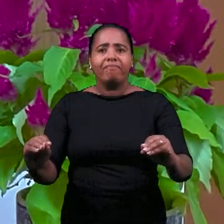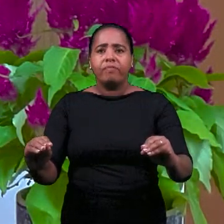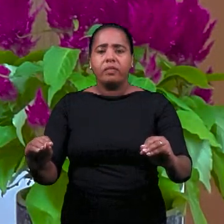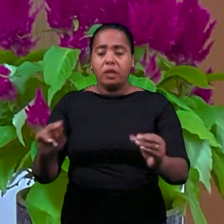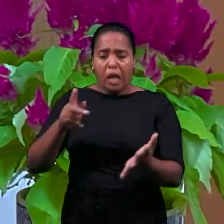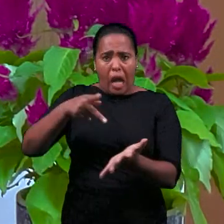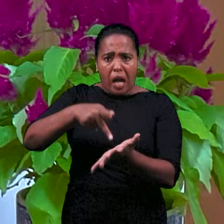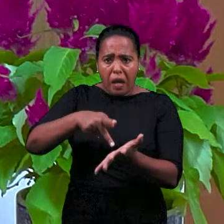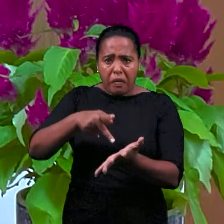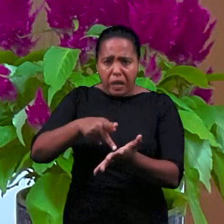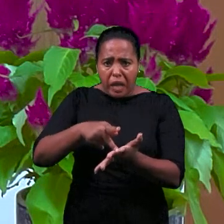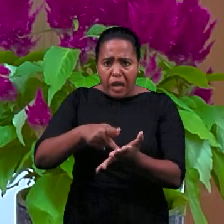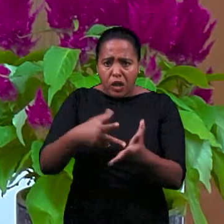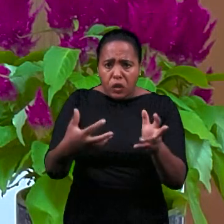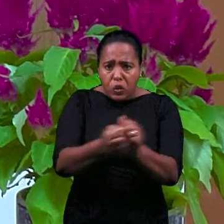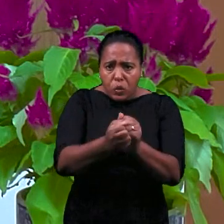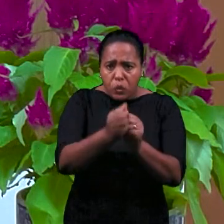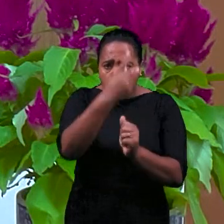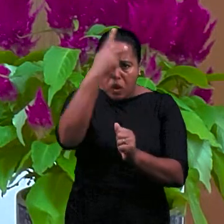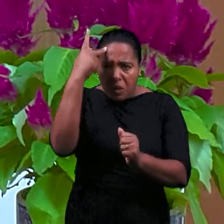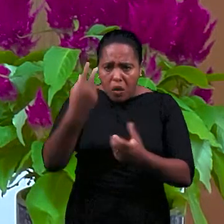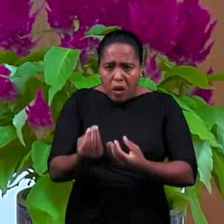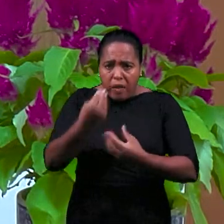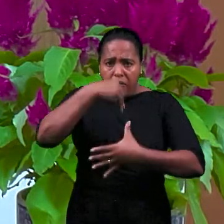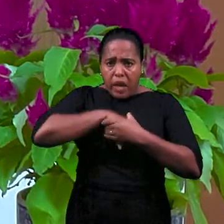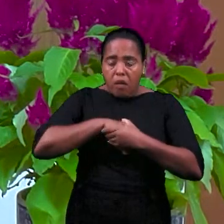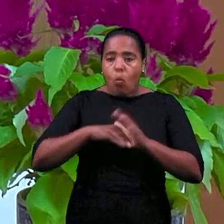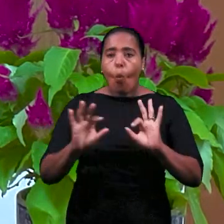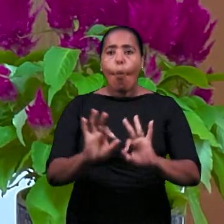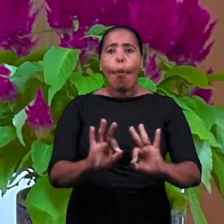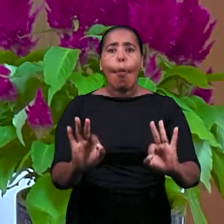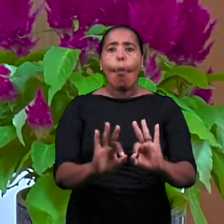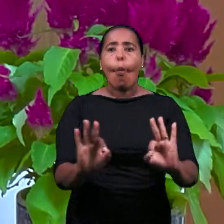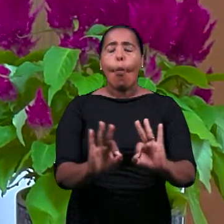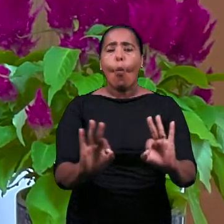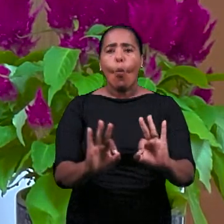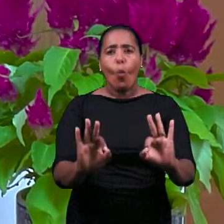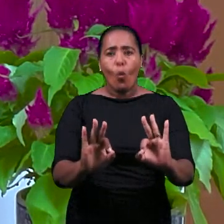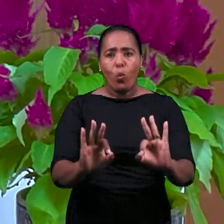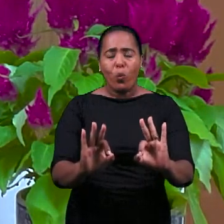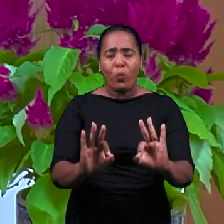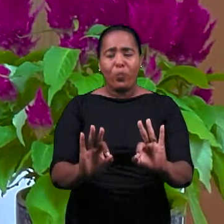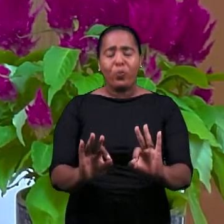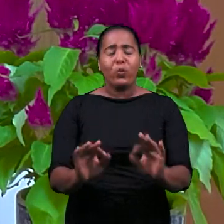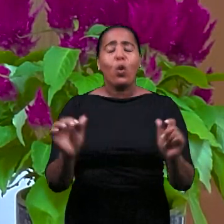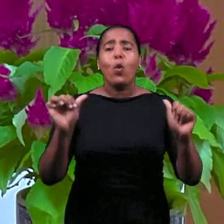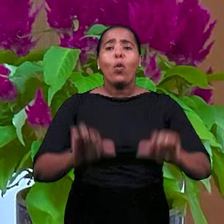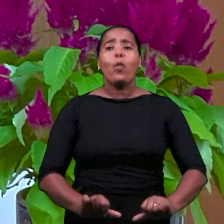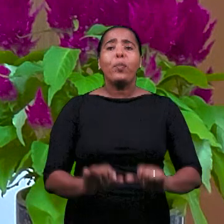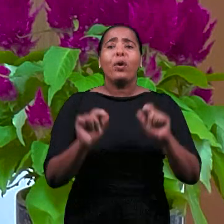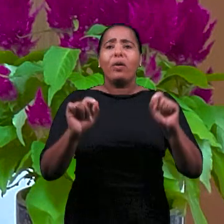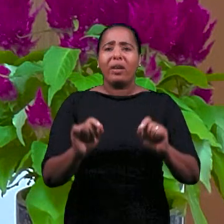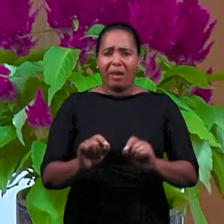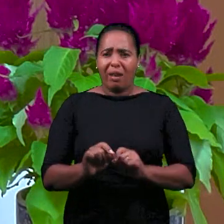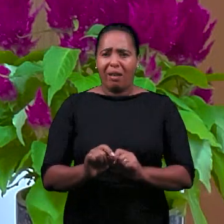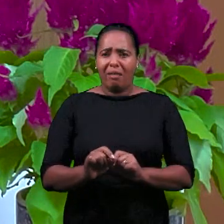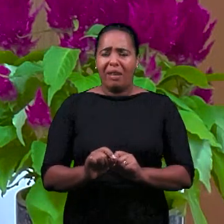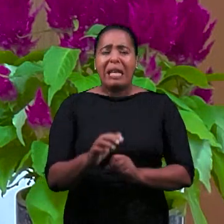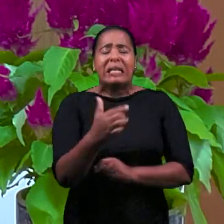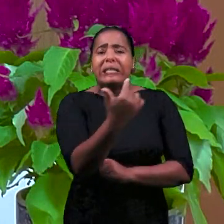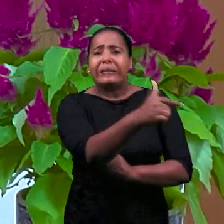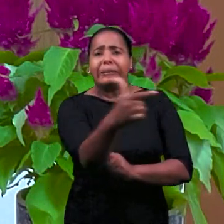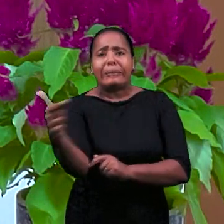уже не с людьми. И хуже того всего, что не знают люди, кому